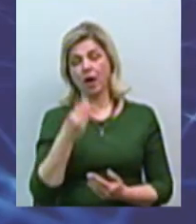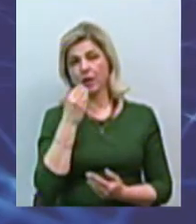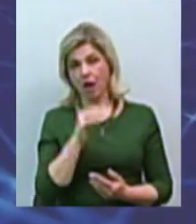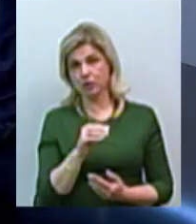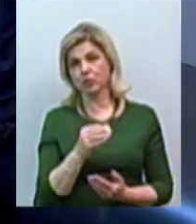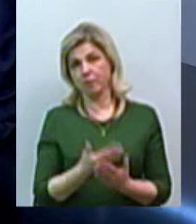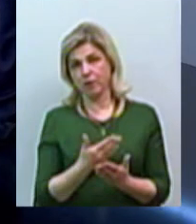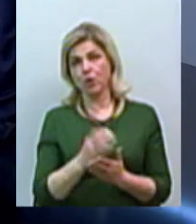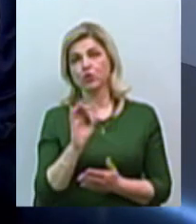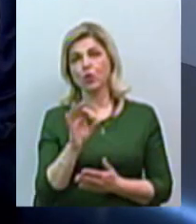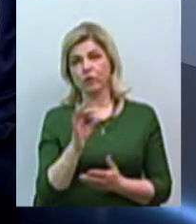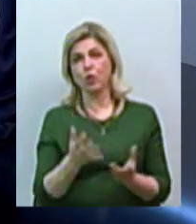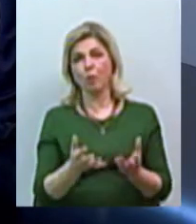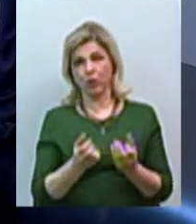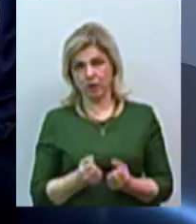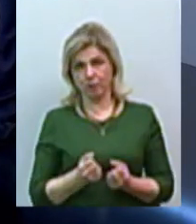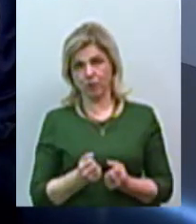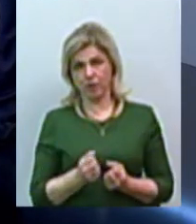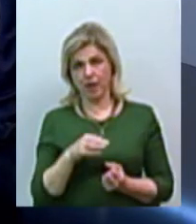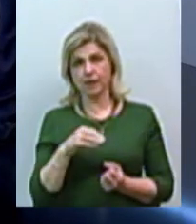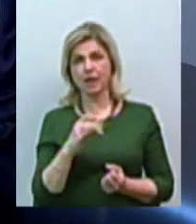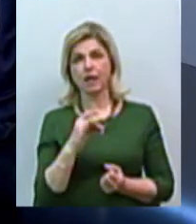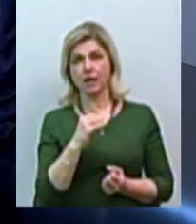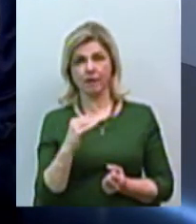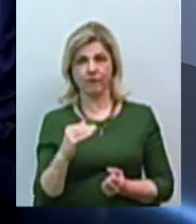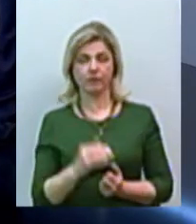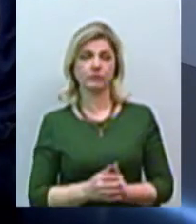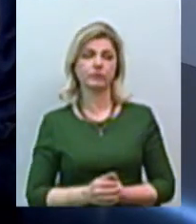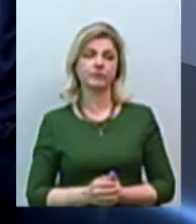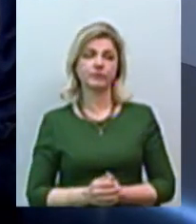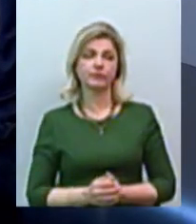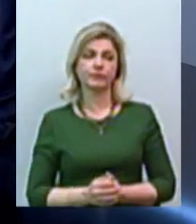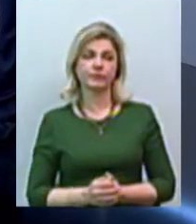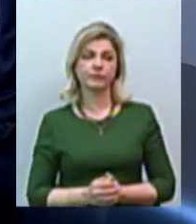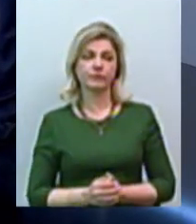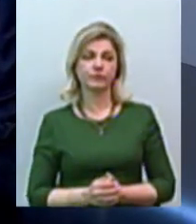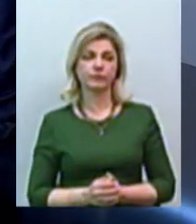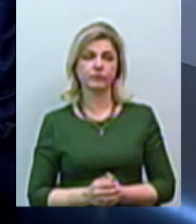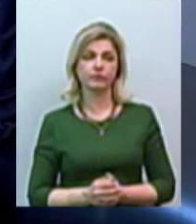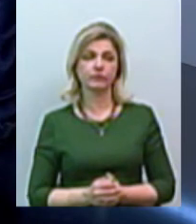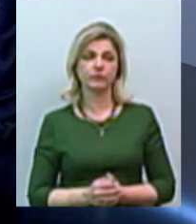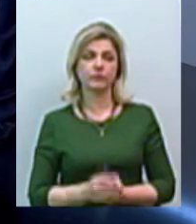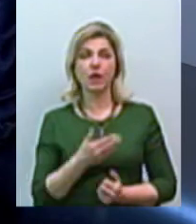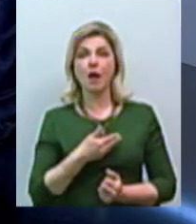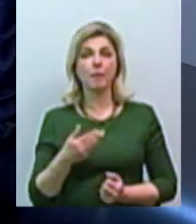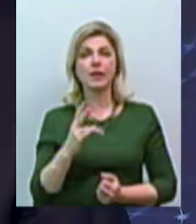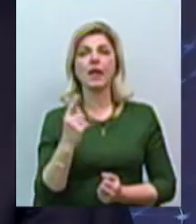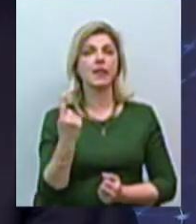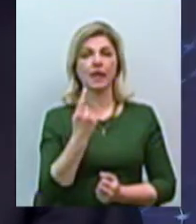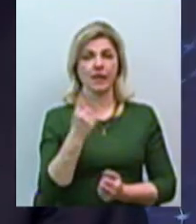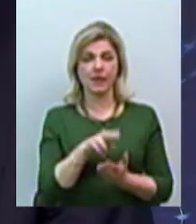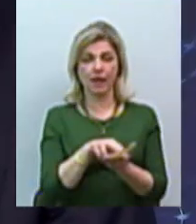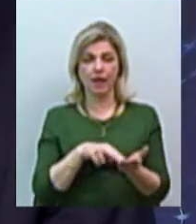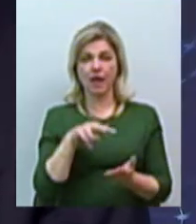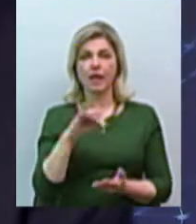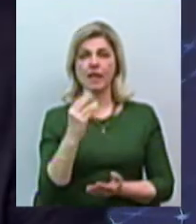випадку в жовтні місяці отримуємо тариф. Навіть так. Ну, по-перше, ми не єдині лицензіати. По-друге,